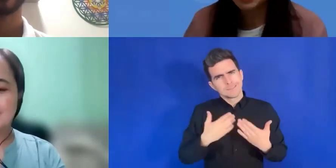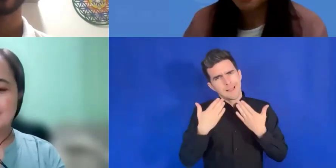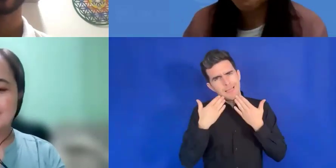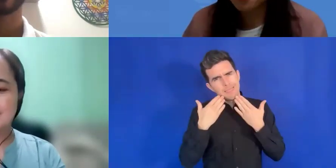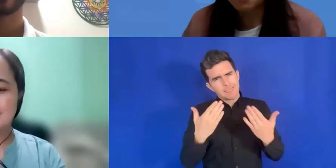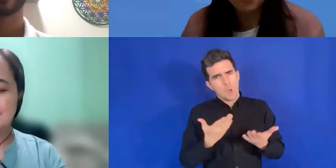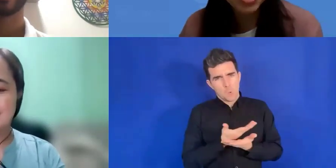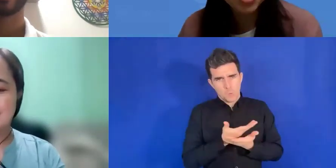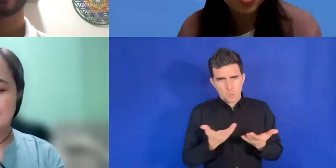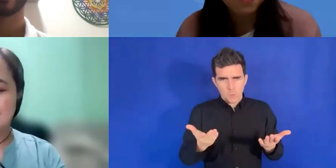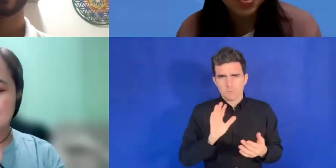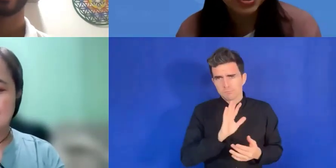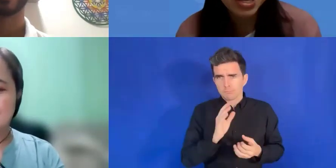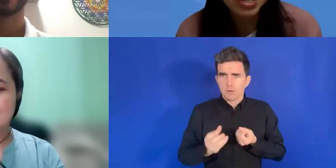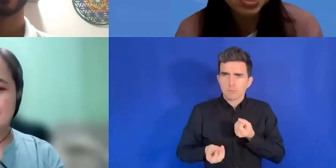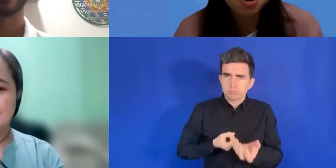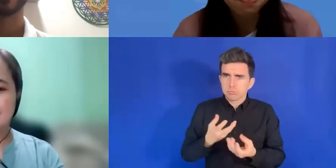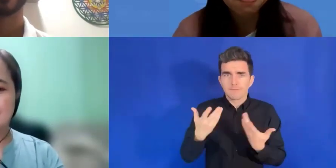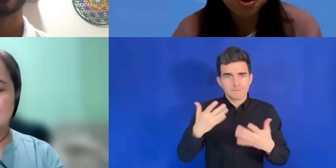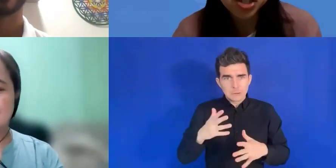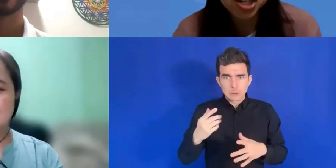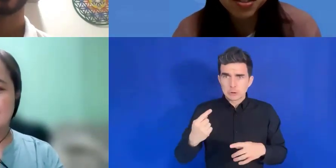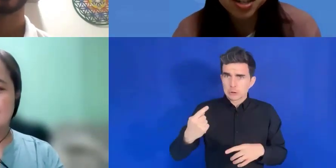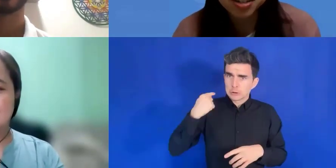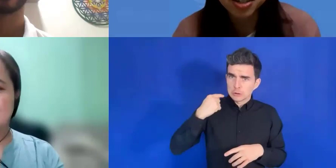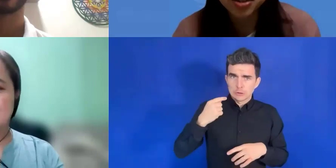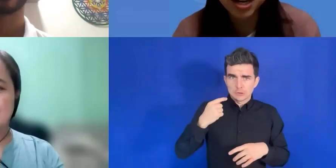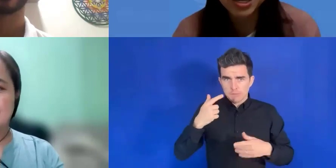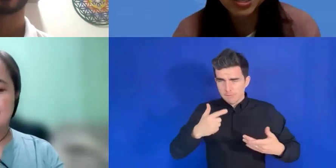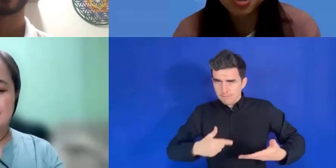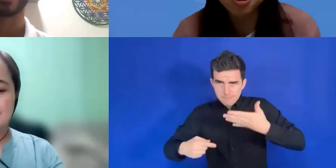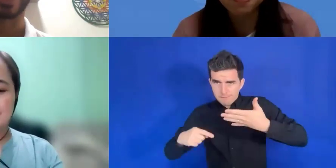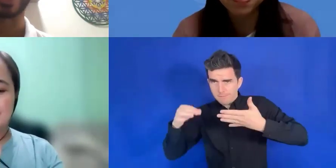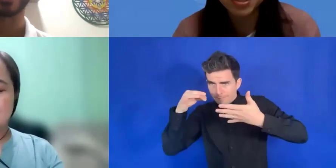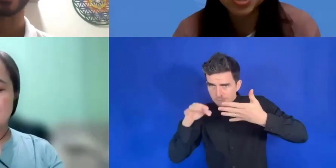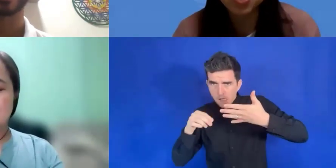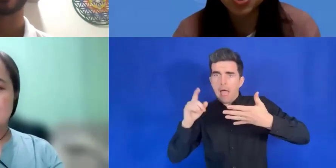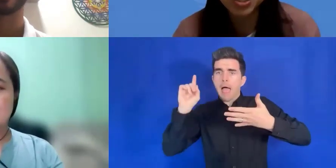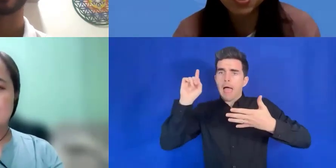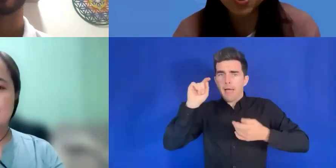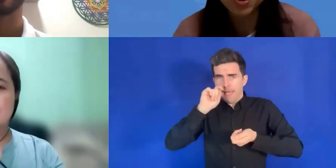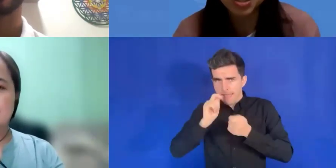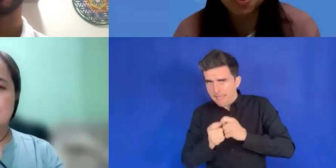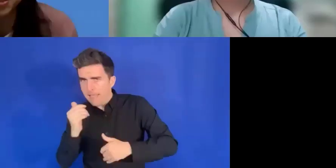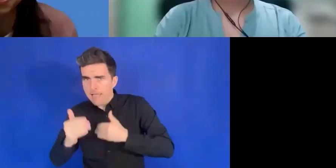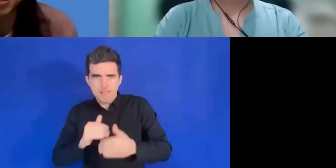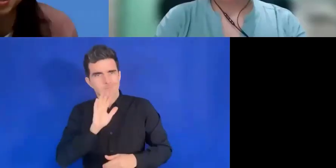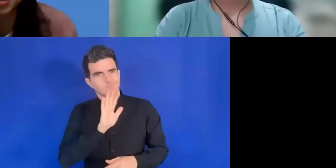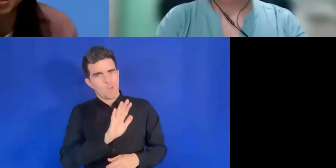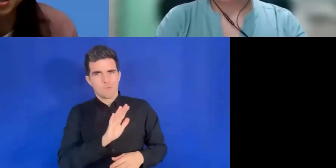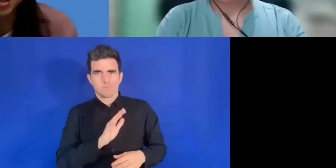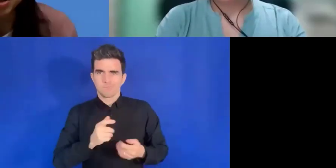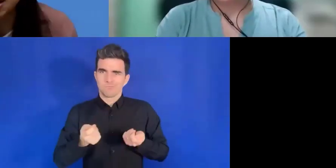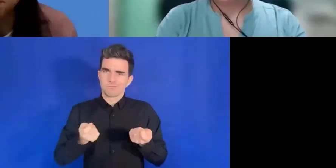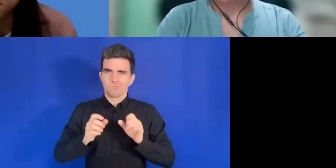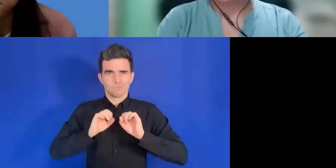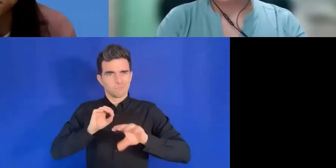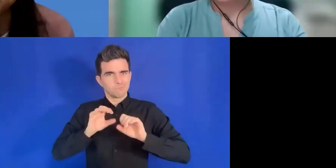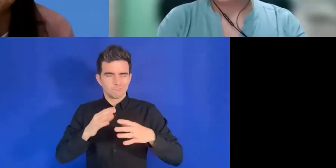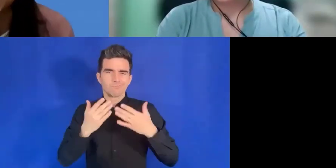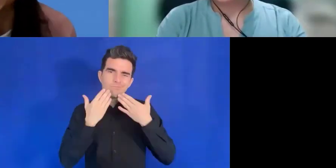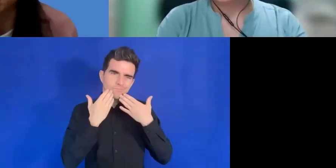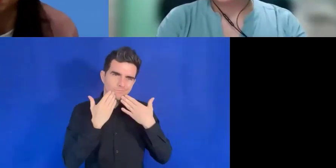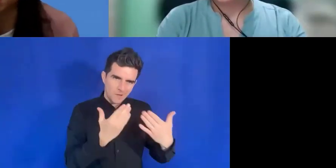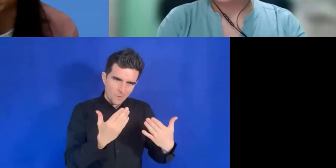que vous avez partagées. Alors, nous sommes donc rendus à la dernière étape de cette formation. J